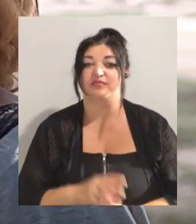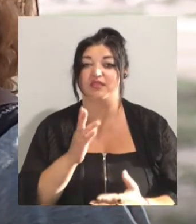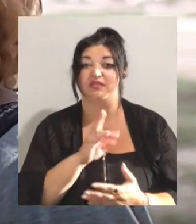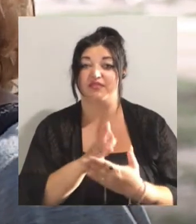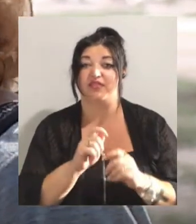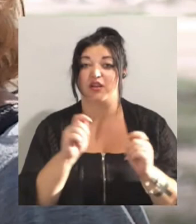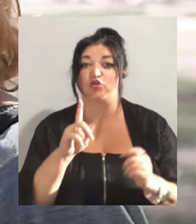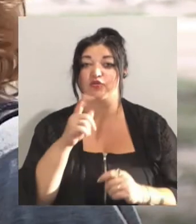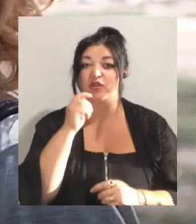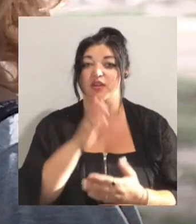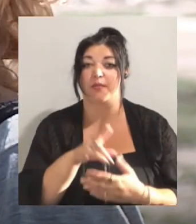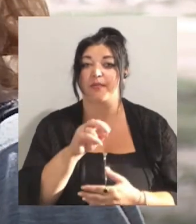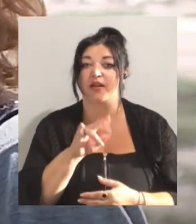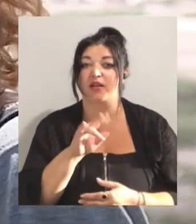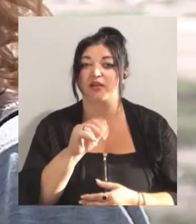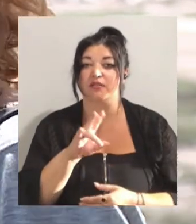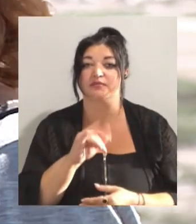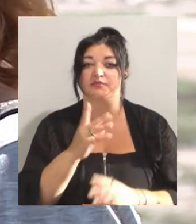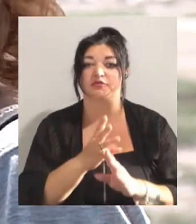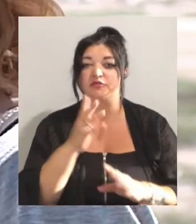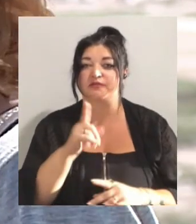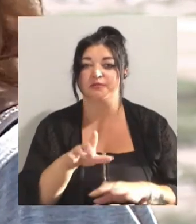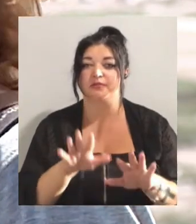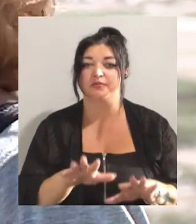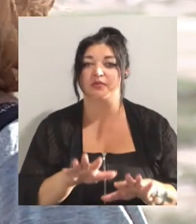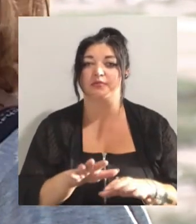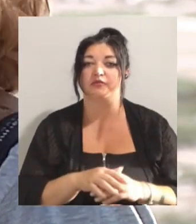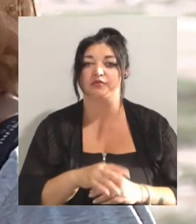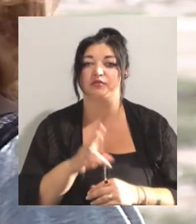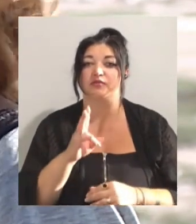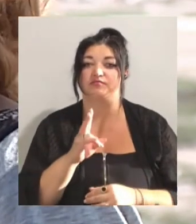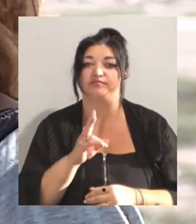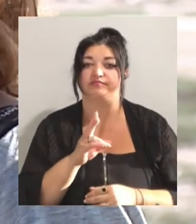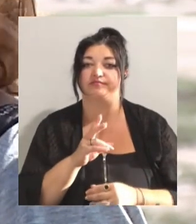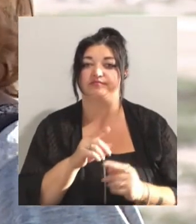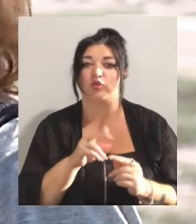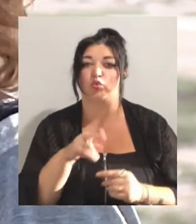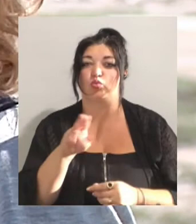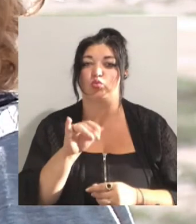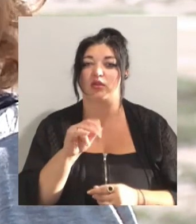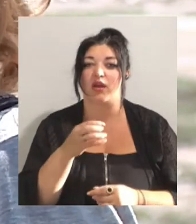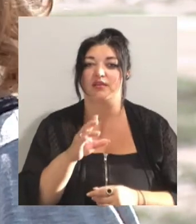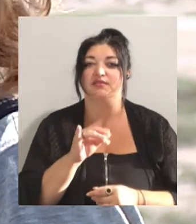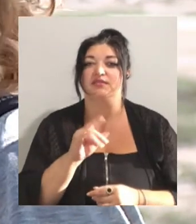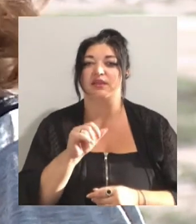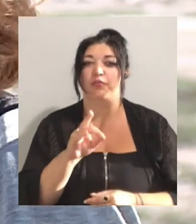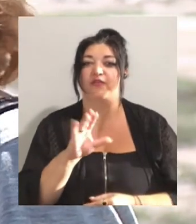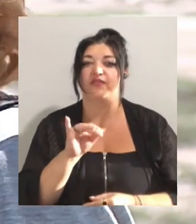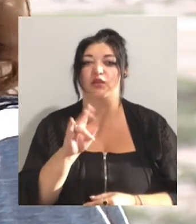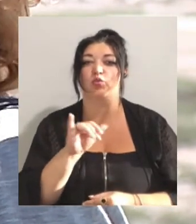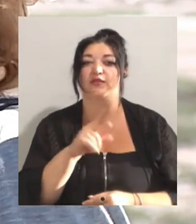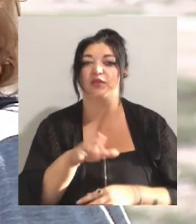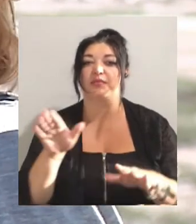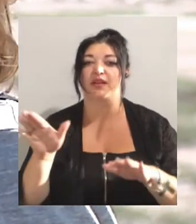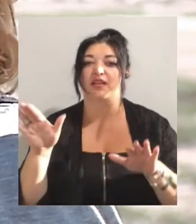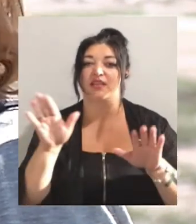першу чергу, мабуть, в більшій кількості вони перебувають на Дунаї, тобто це Дунайський біосферний заповідник, куди вони прилітають. І також